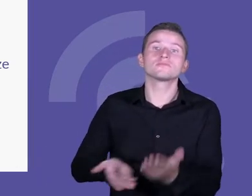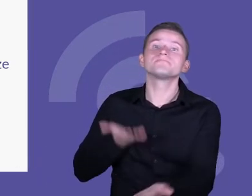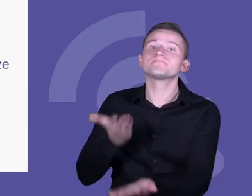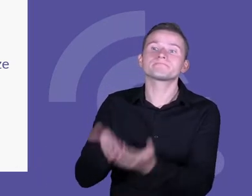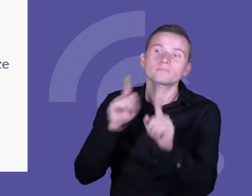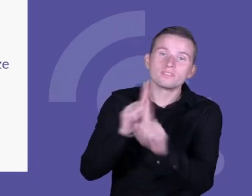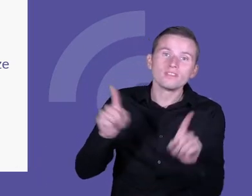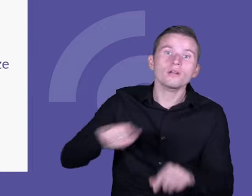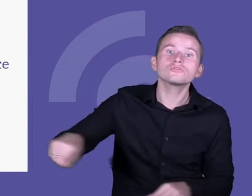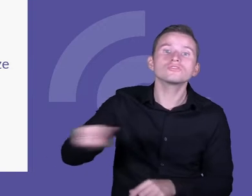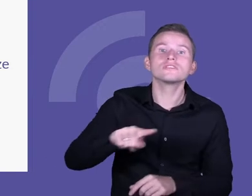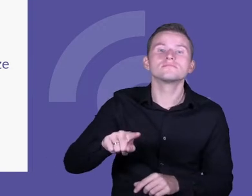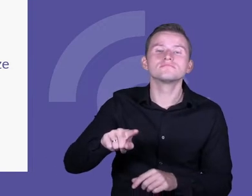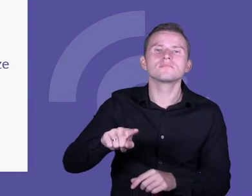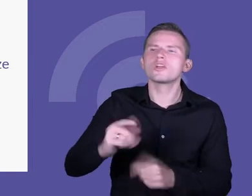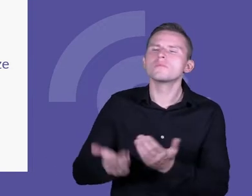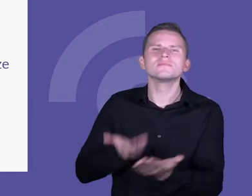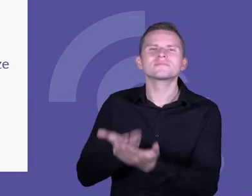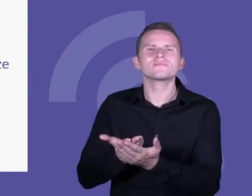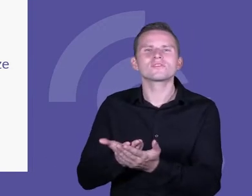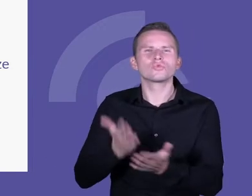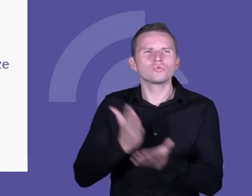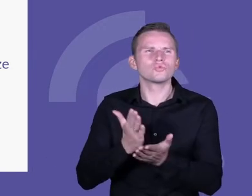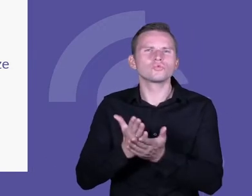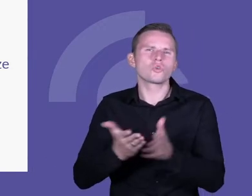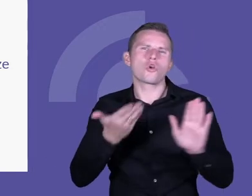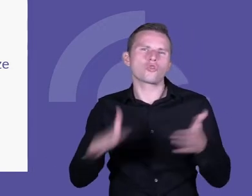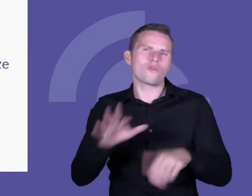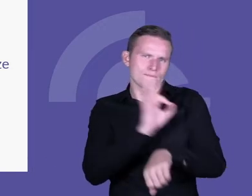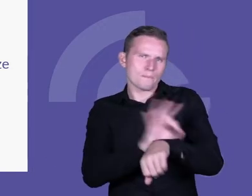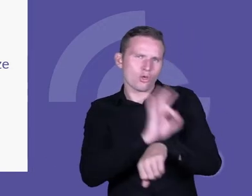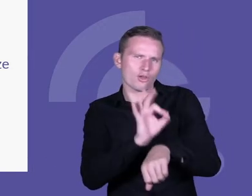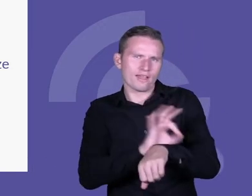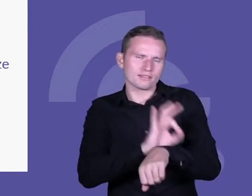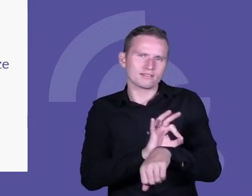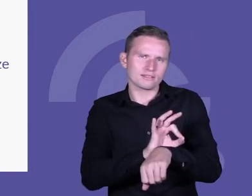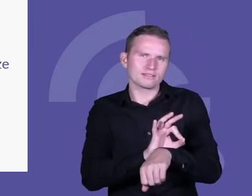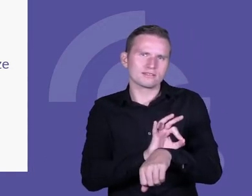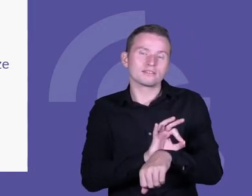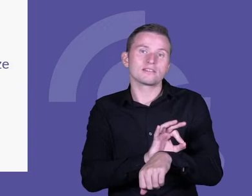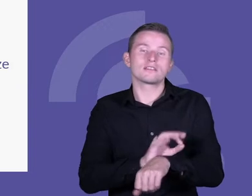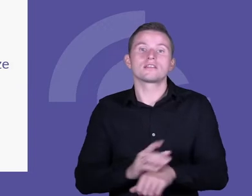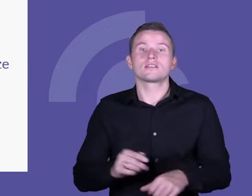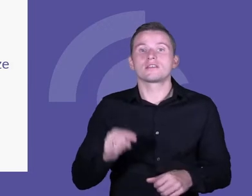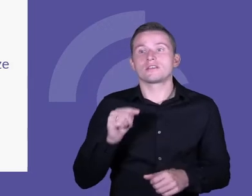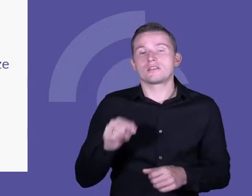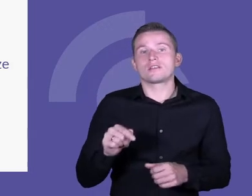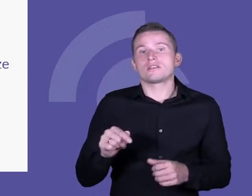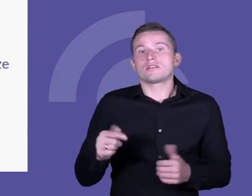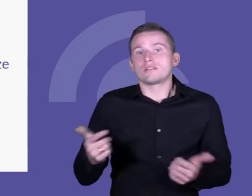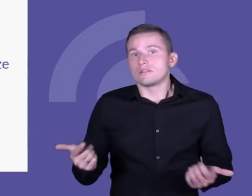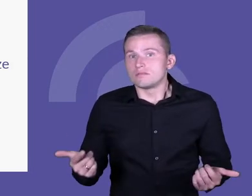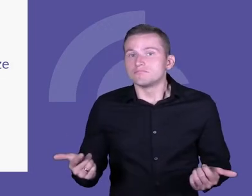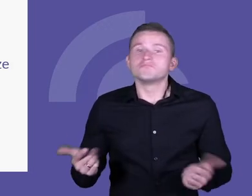nauczycielkom pewną liczbę już opracowanych, gotowych projektów, które z dostosowaniem, bądź jeśli nie ma takiej